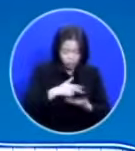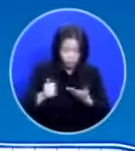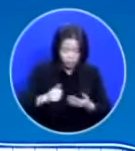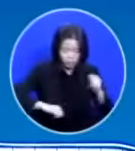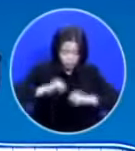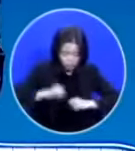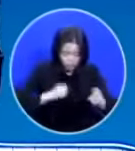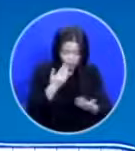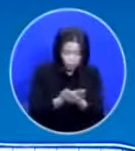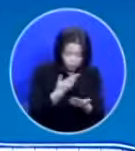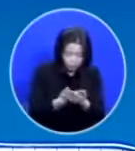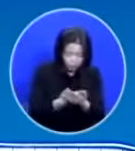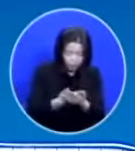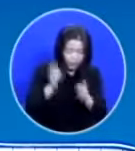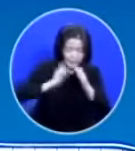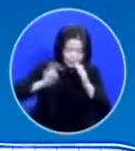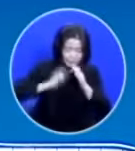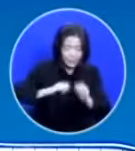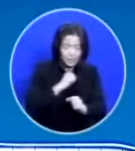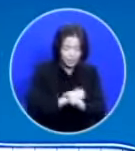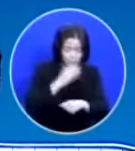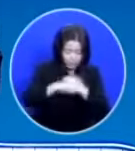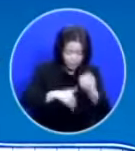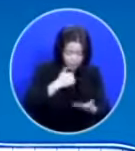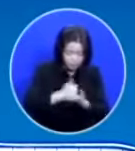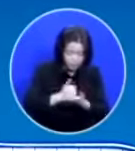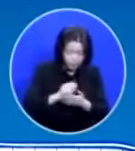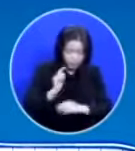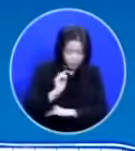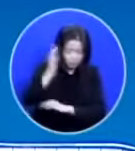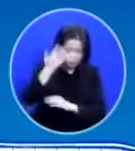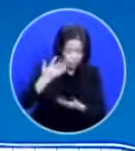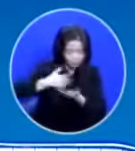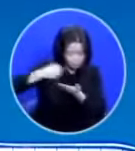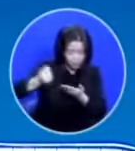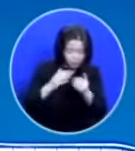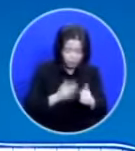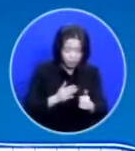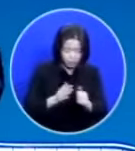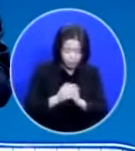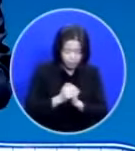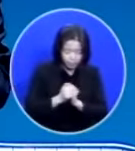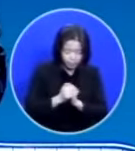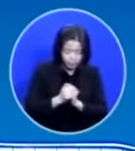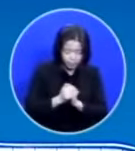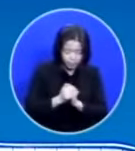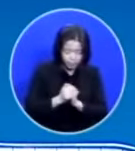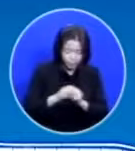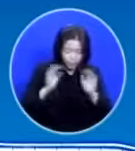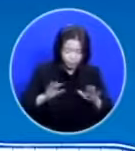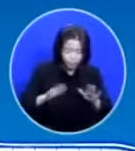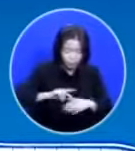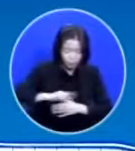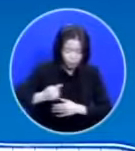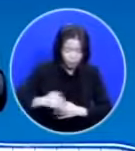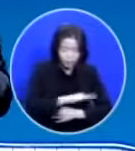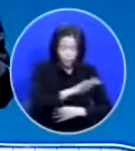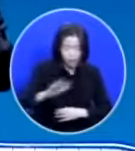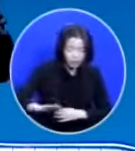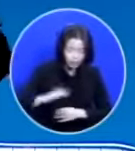주옵소서 찬양합니다 하나님 영광을 주님 받으시기 원합니다 오늘도 저희들이